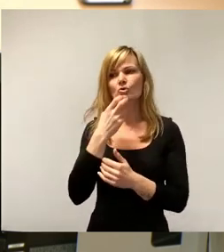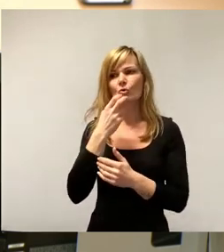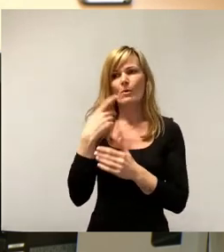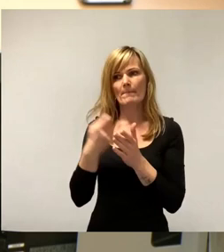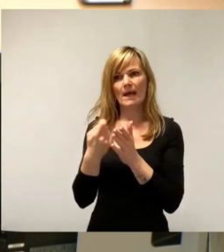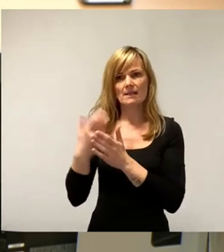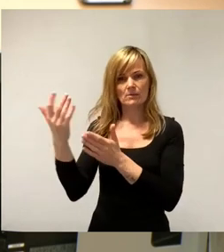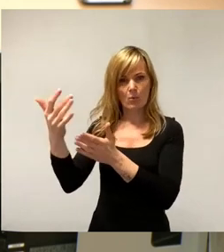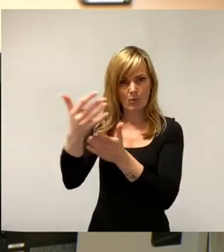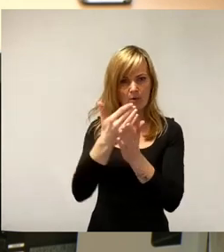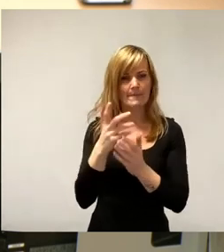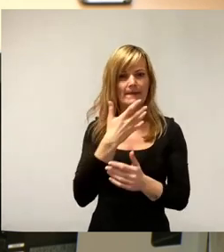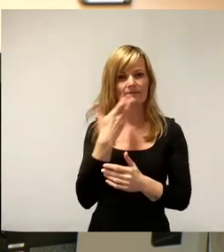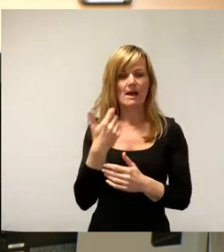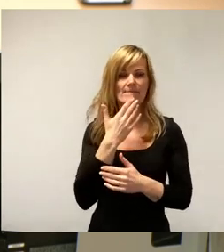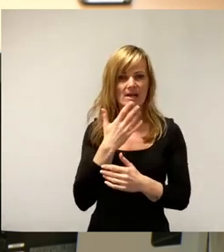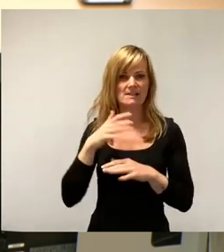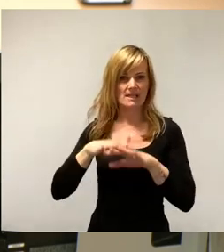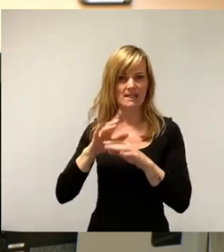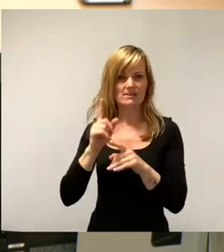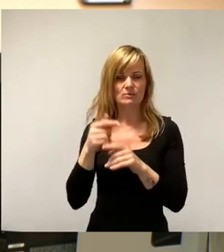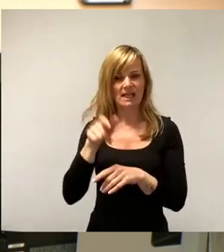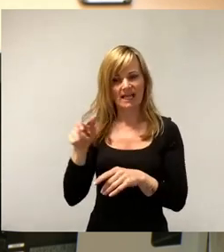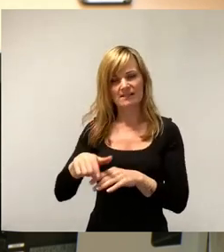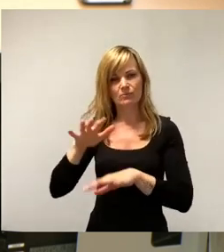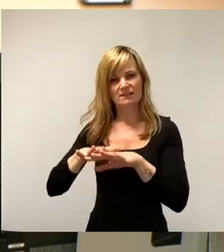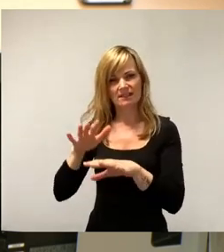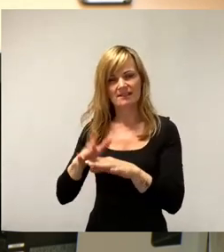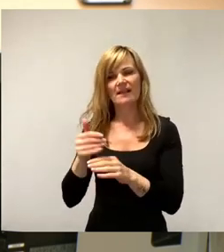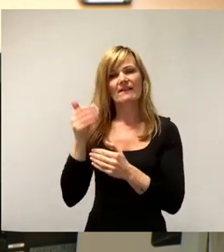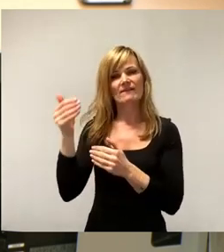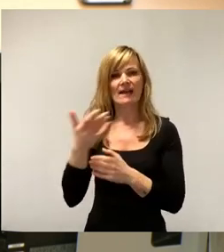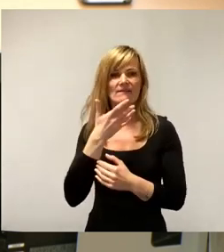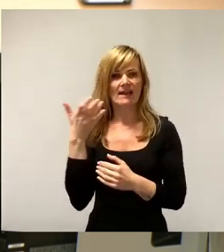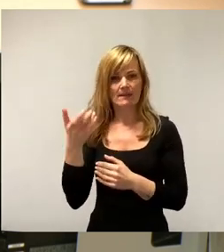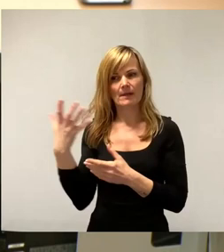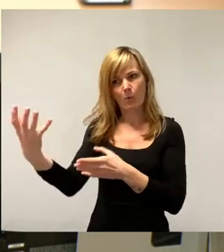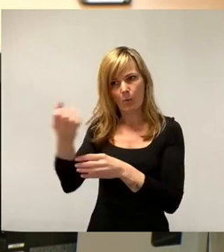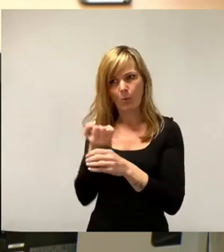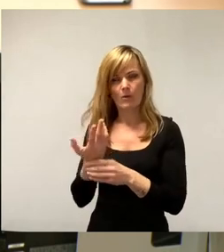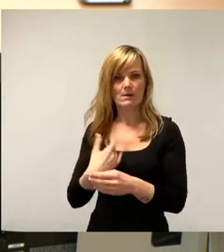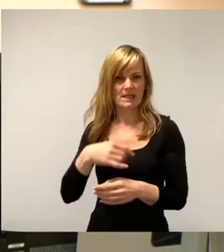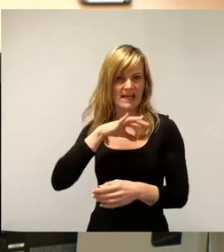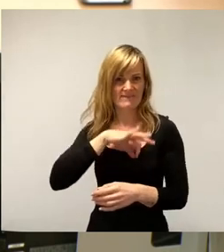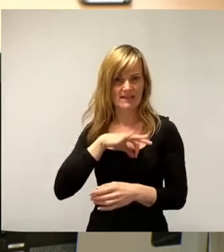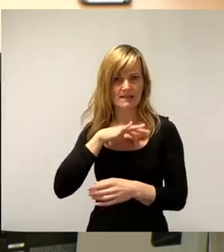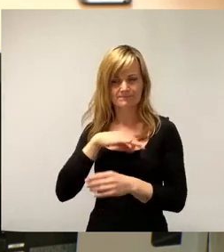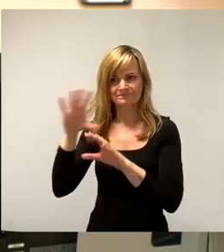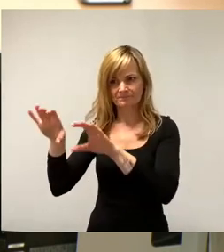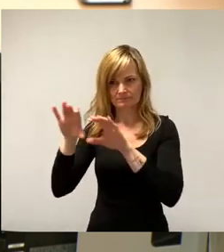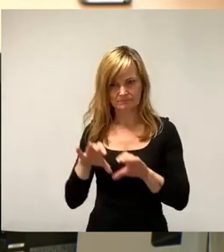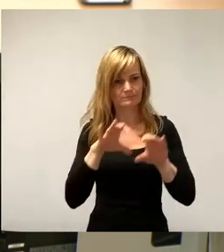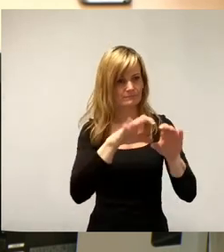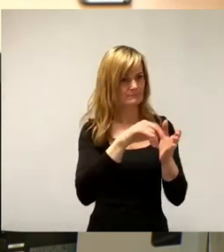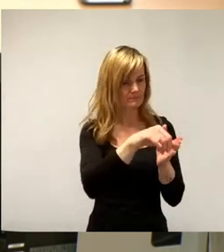Warmwassernetz und Heizungsnetz, also Fernwärme. Dann müsste man sagen, könnte man der